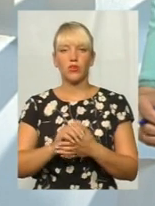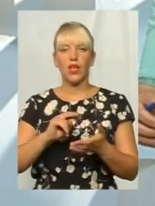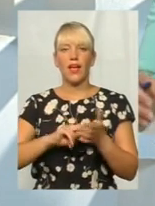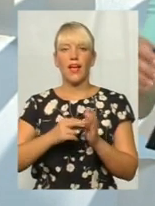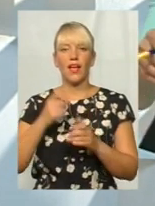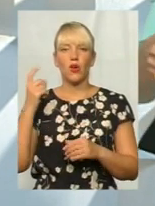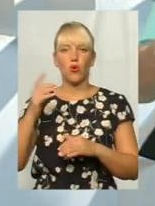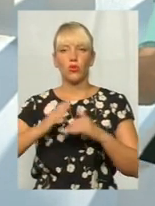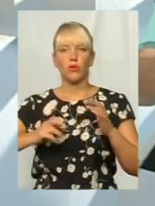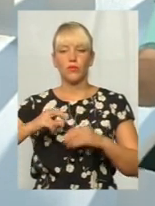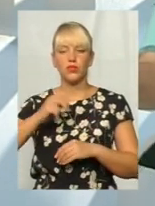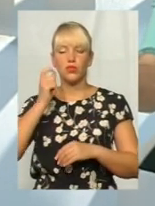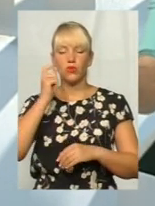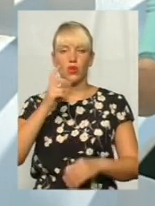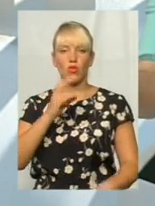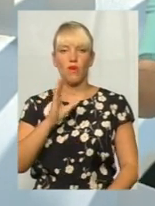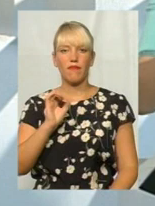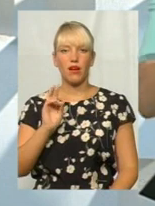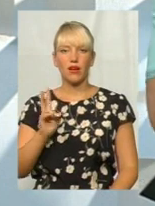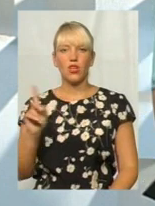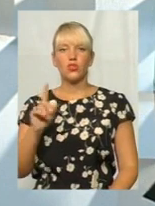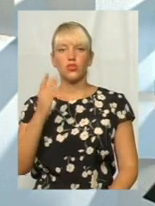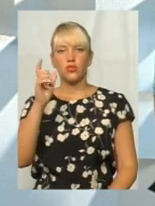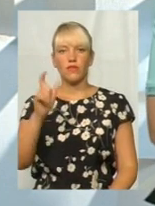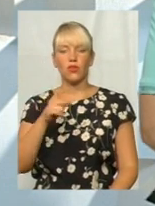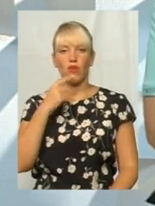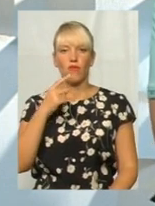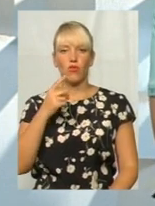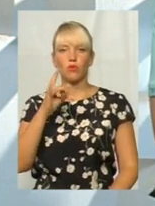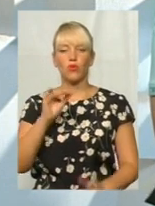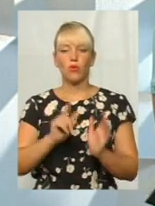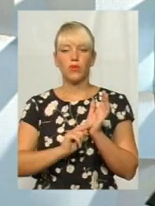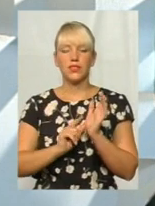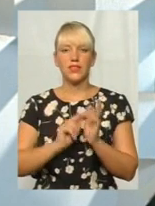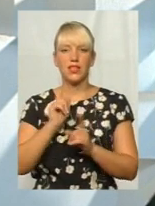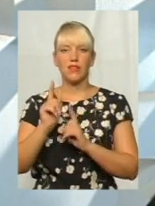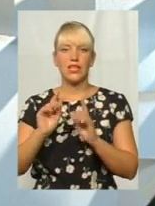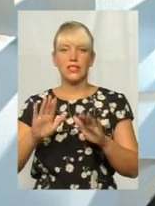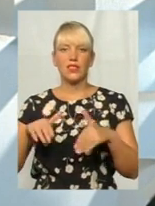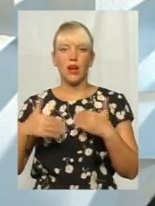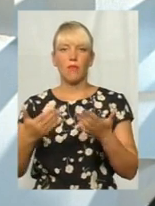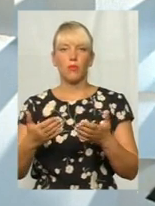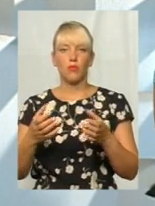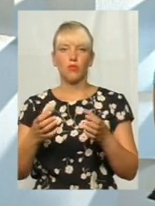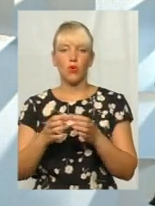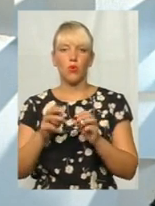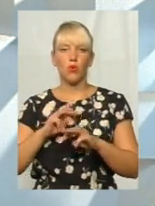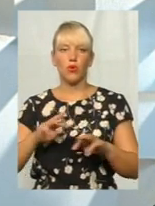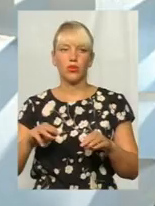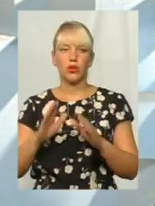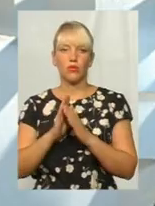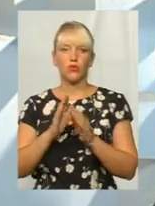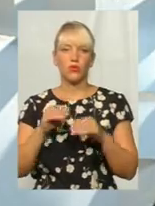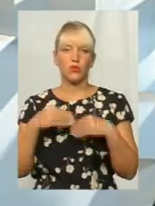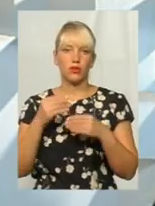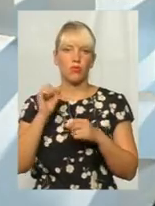Андрій Яремович Новак. Що він говорить про пенсійну реформу, запропоновану урядом? Прошу режисера дати можливість нам почути